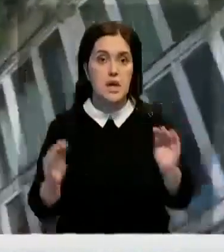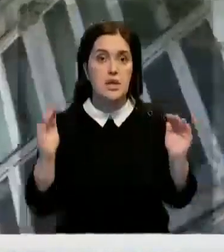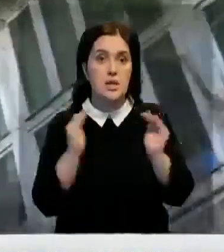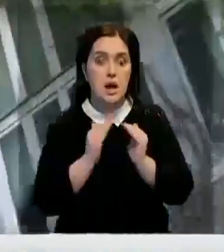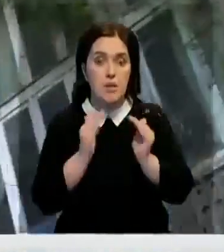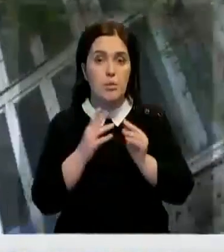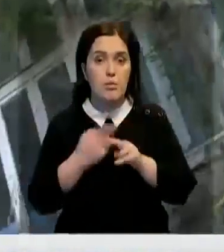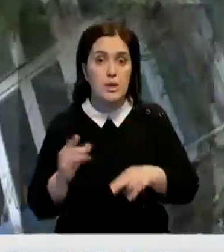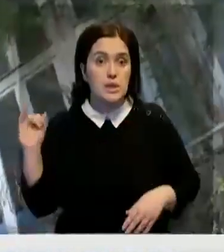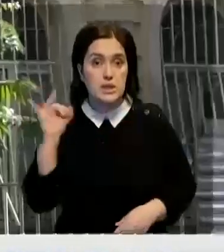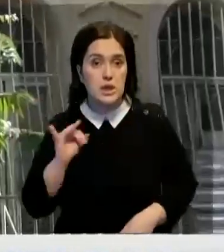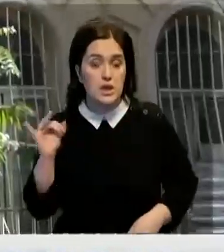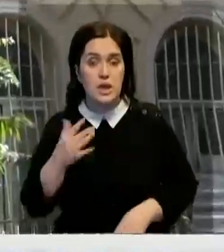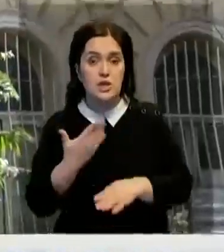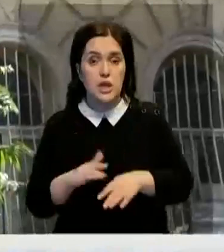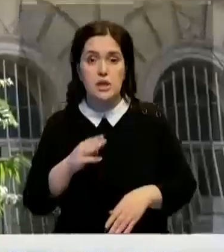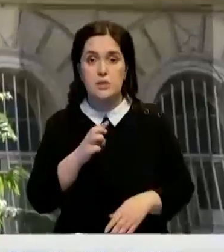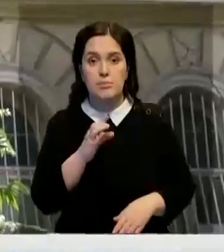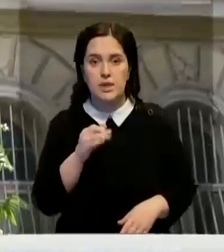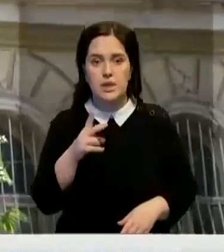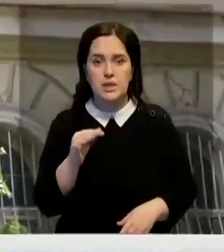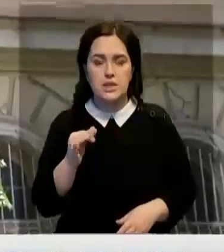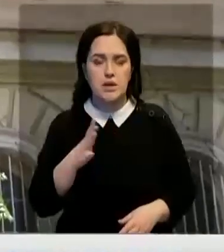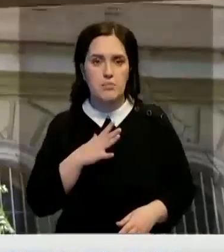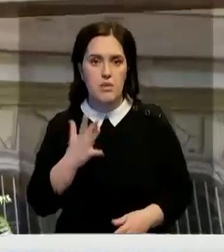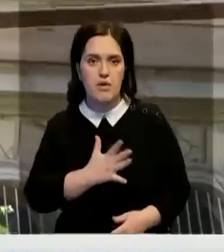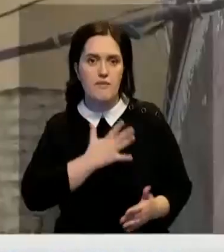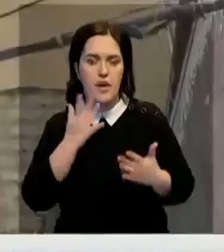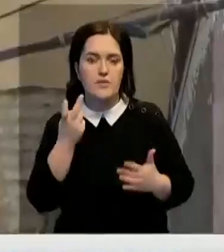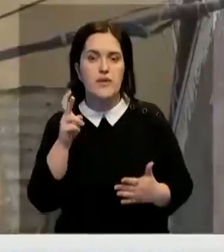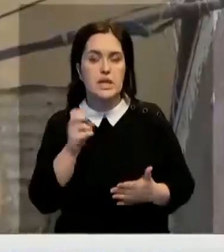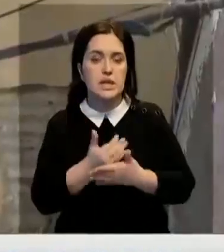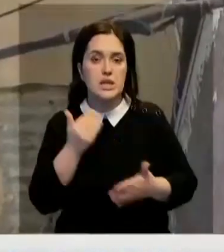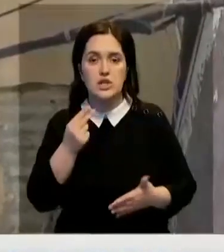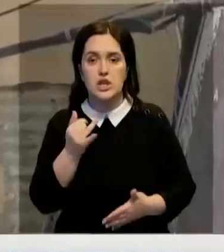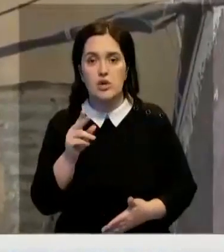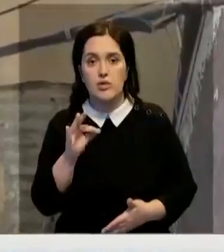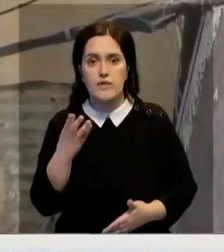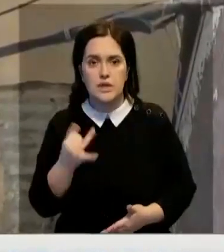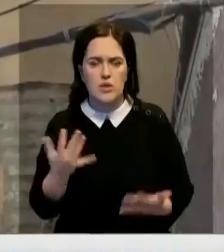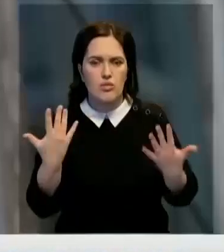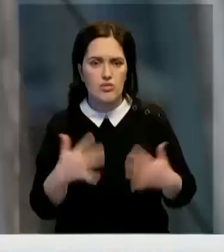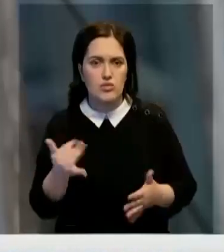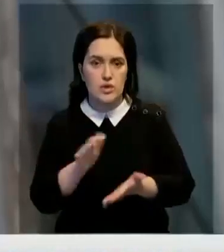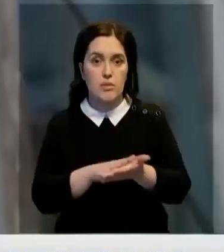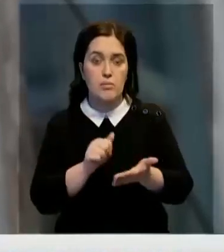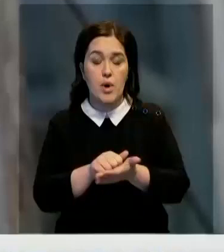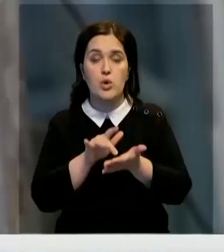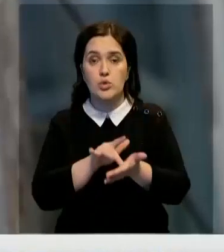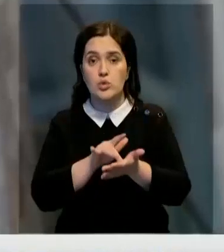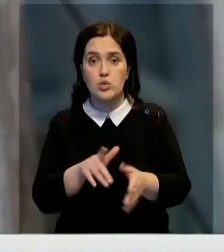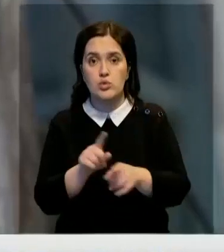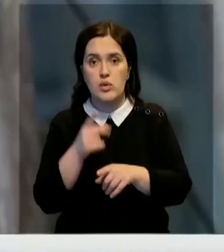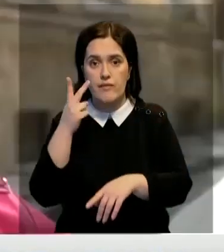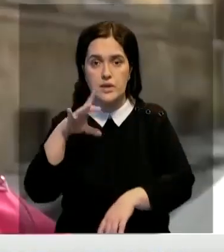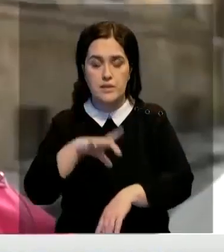печально, историческая часть Тбилиси, который так восхищался Чайковский два столетия назад, сейчас выглядит далеко не так привлекательно. Туристы тоже стали